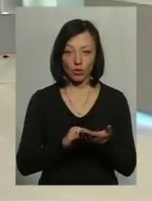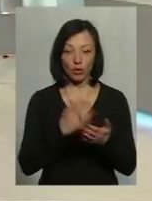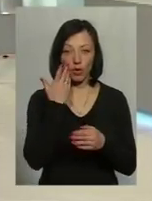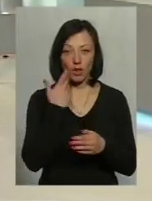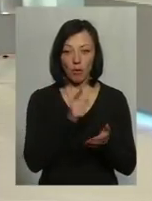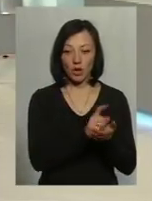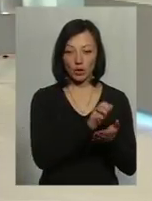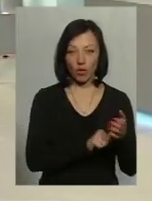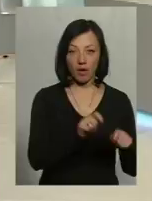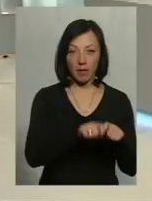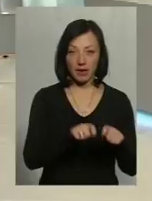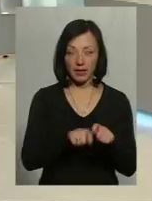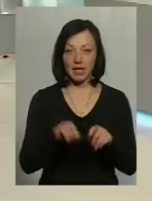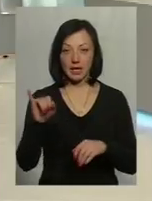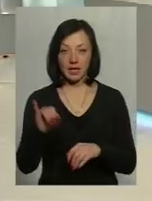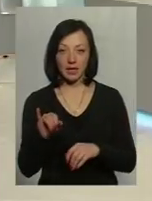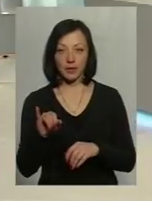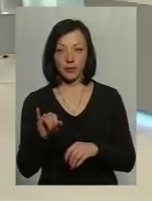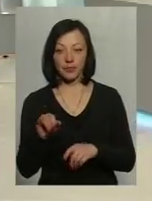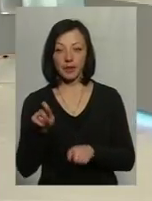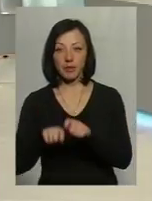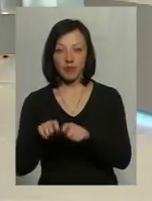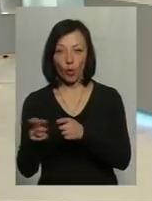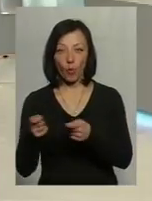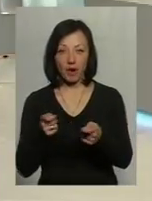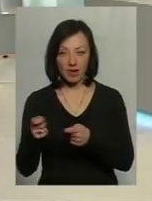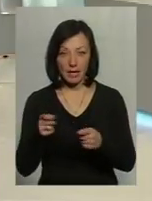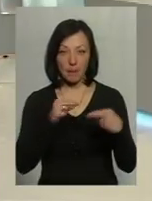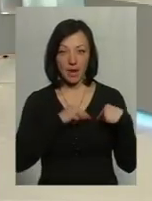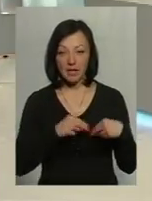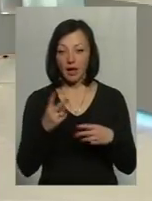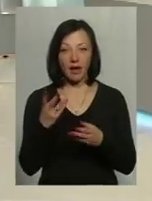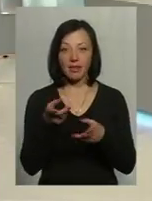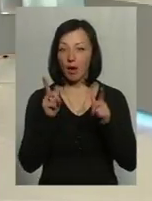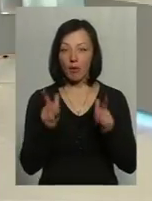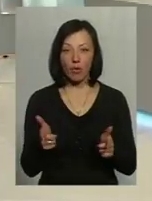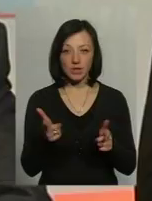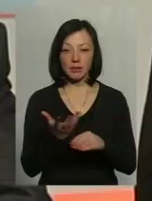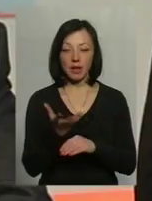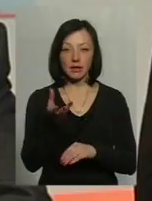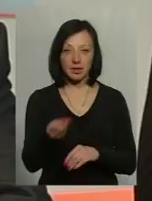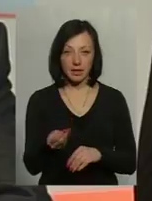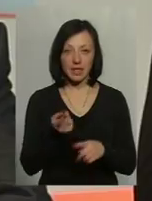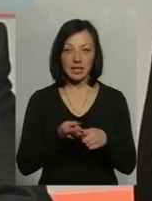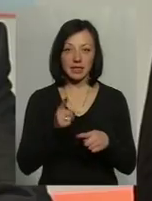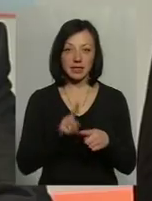фіскальна перевірила і перевірила управління, які не погодилися сплатити ці єдиний соціальний